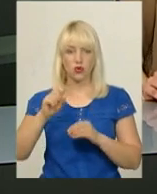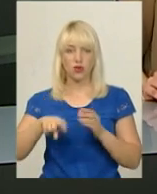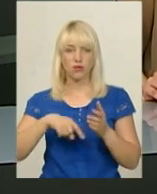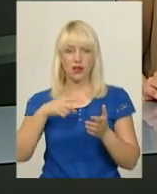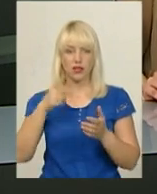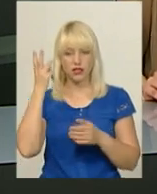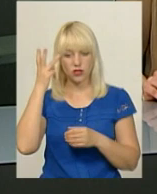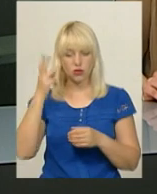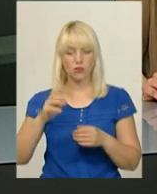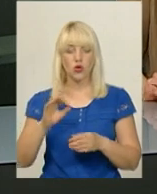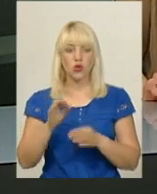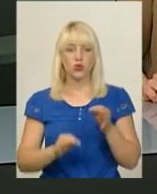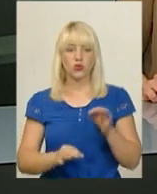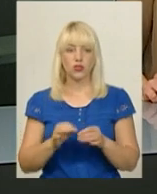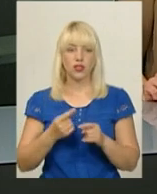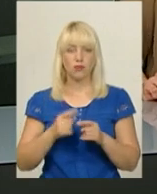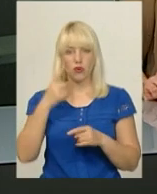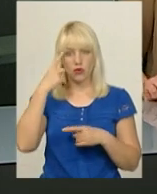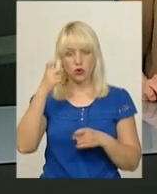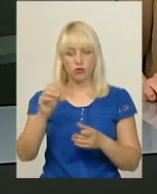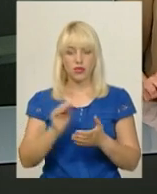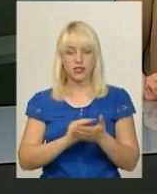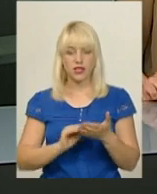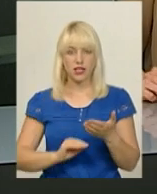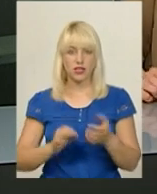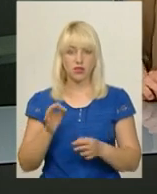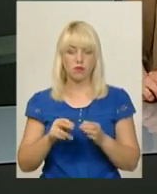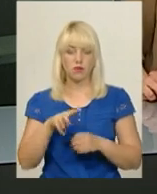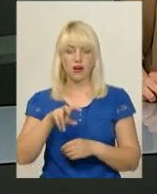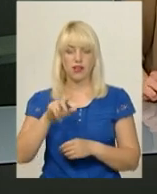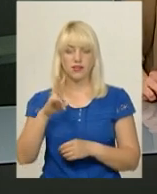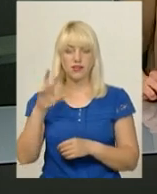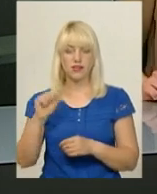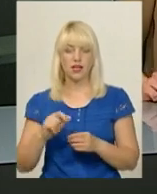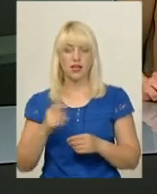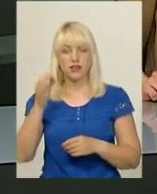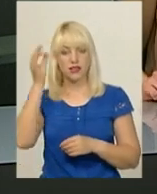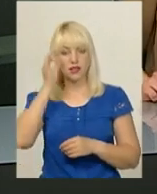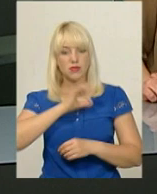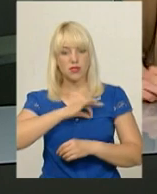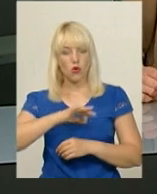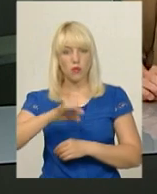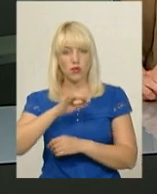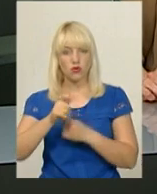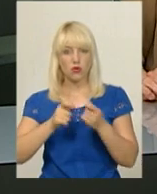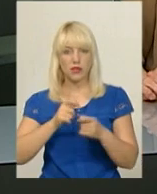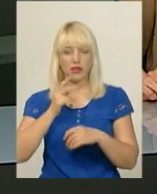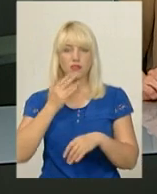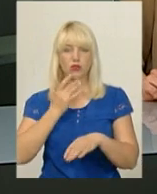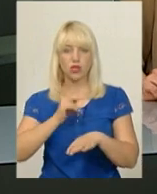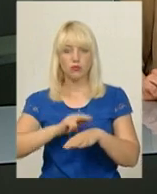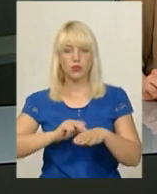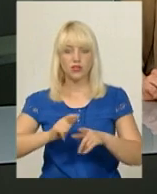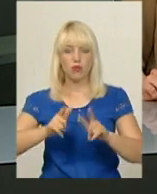міськрайонному суді, повідомила прес-секретар суду Алла Плінська. Нагадаю, слідчий обласного управління Нацполіції за погодженням